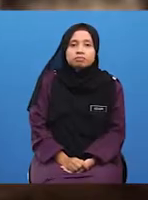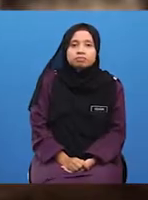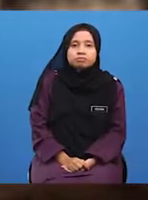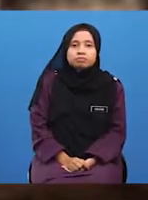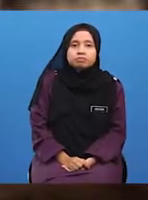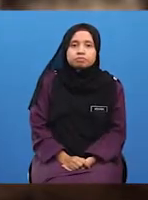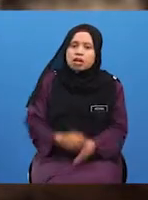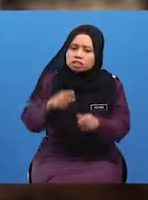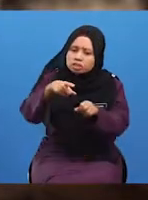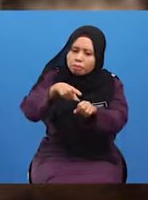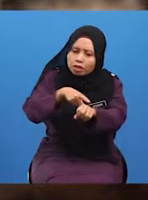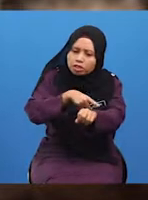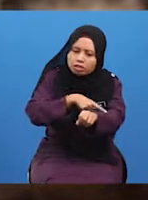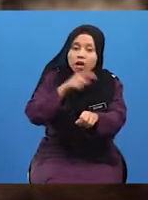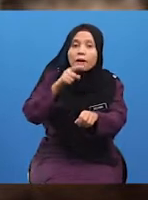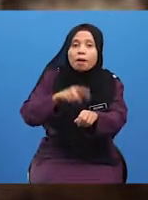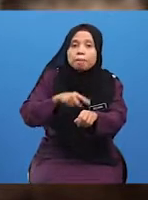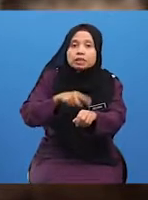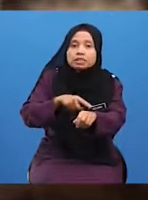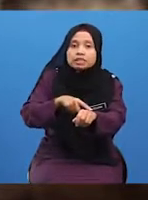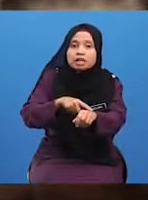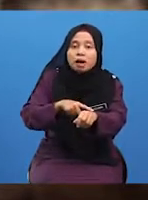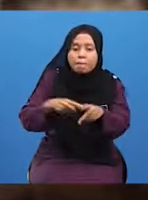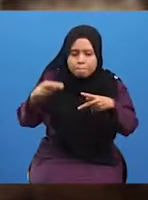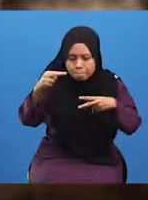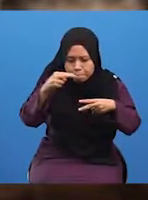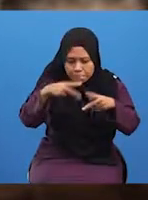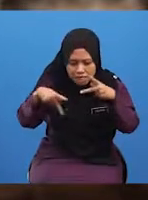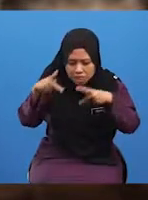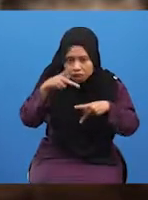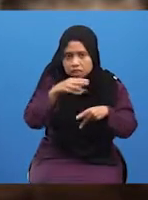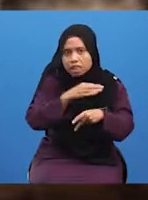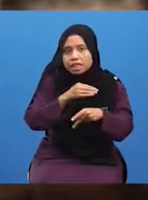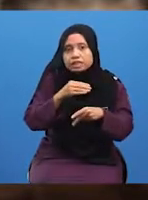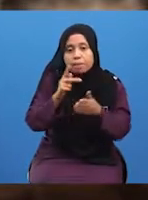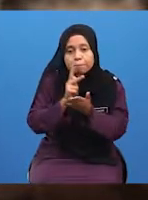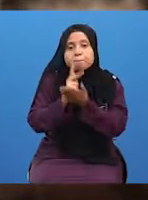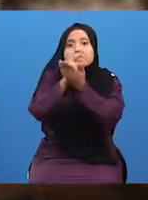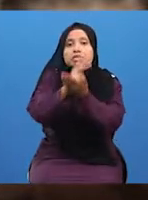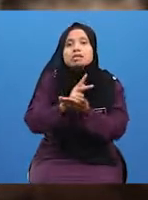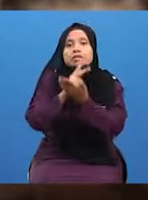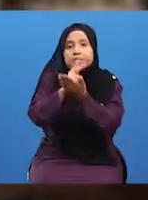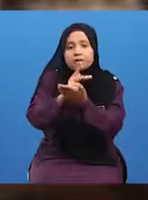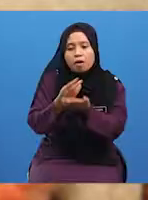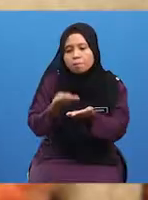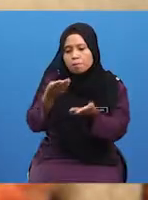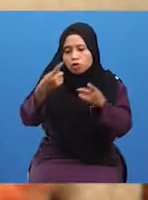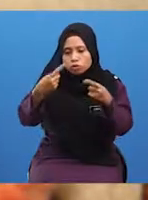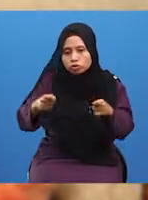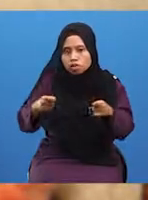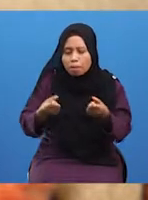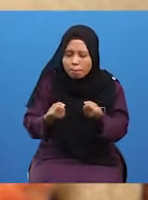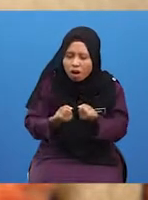Sepanjang tempoh penerokaan dan pelayaran, beliau telah banyak